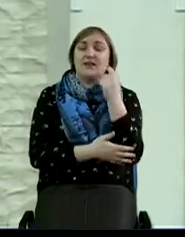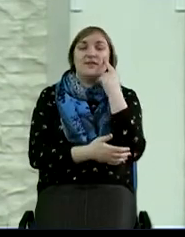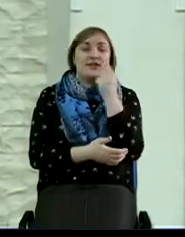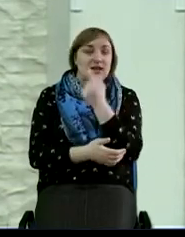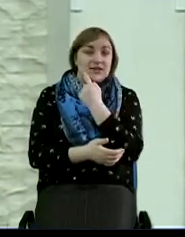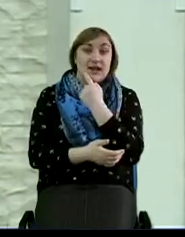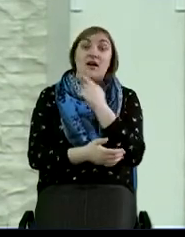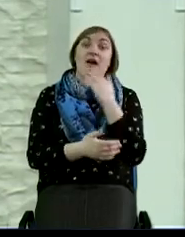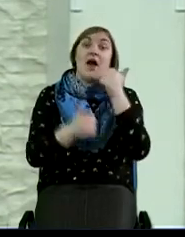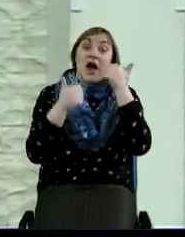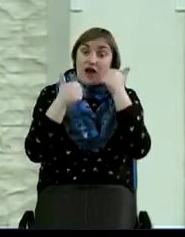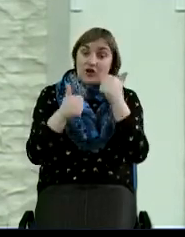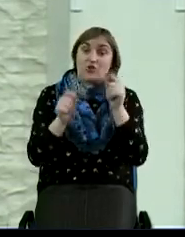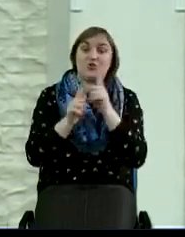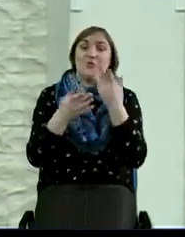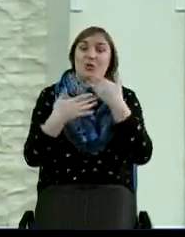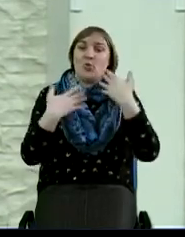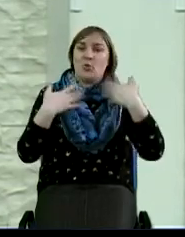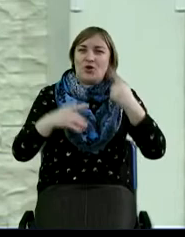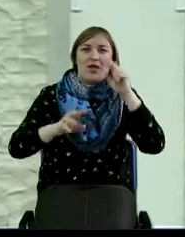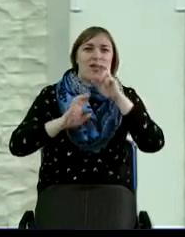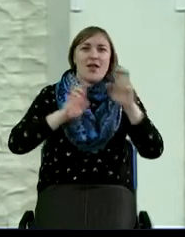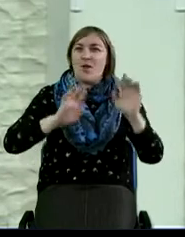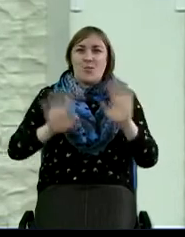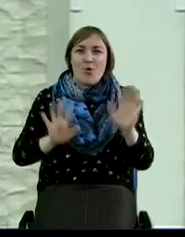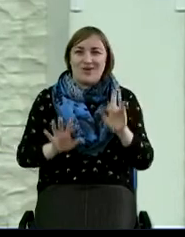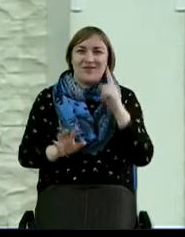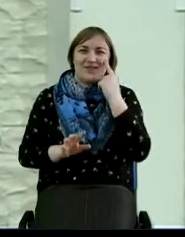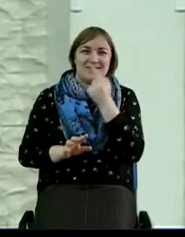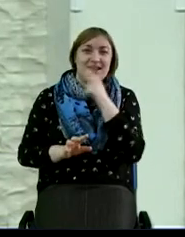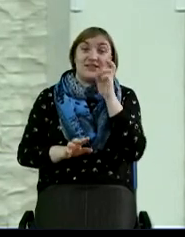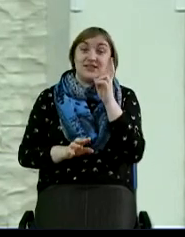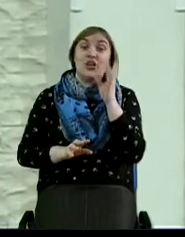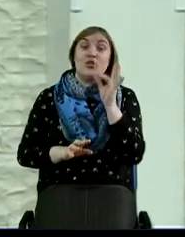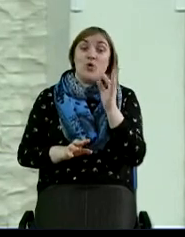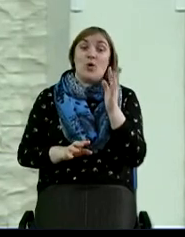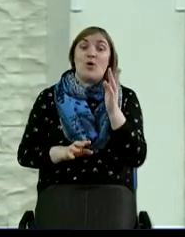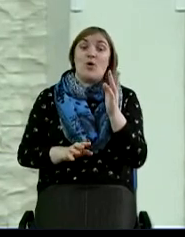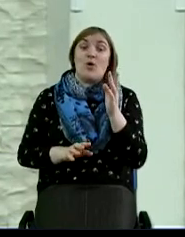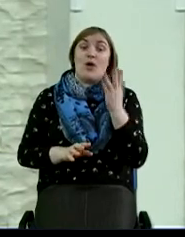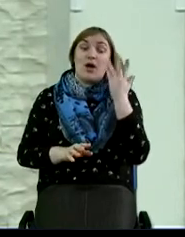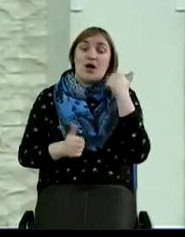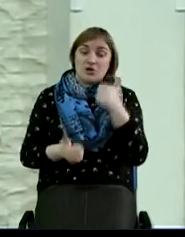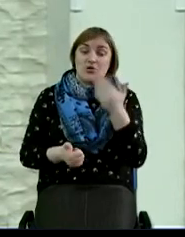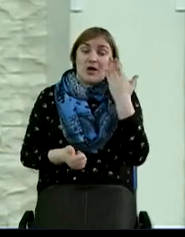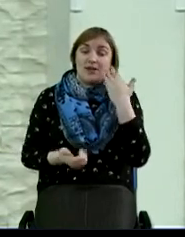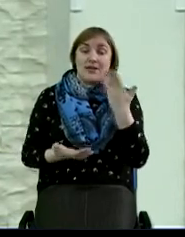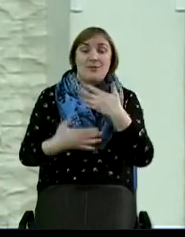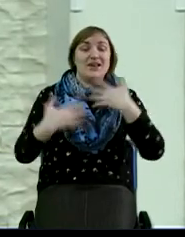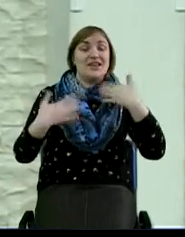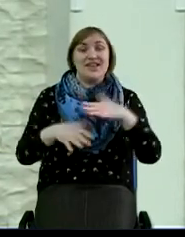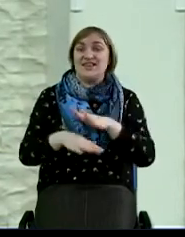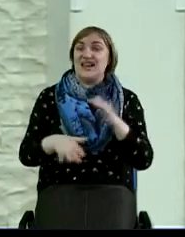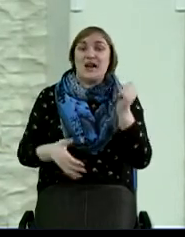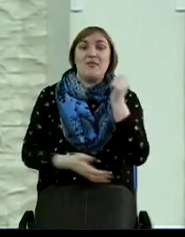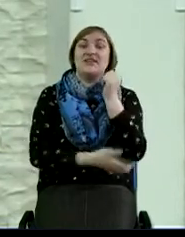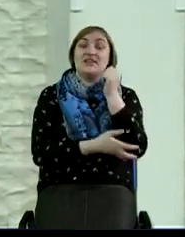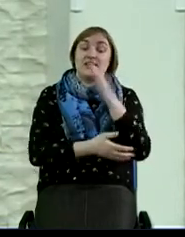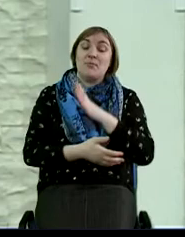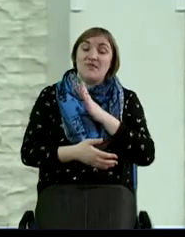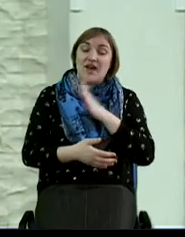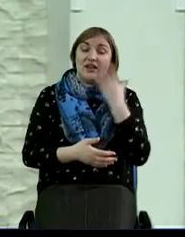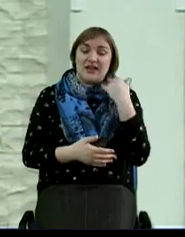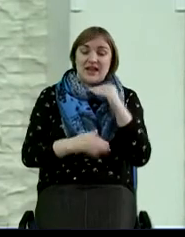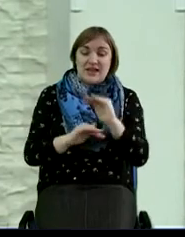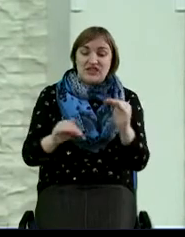богами в их жизни, но все равно не теряем авторитета. Когда на протяжении всей своей жизни, когда детям уже и по 20, и по 30 лет,